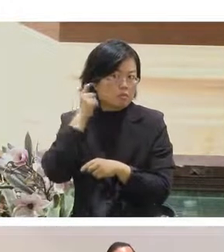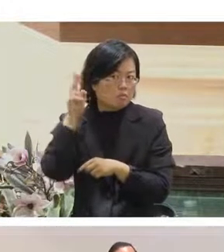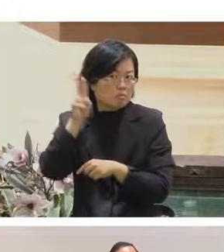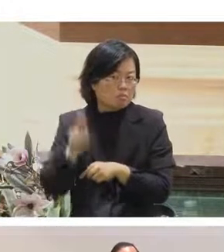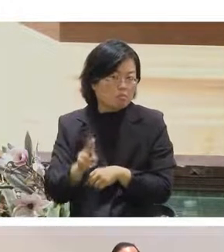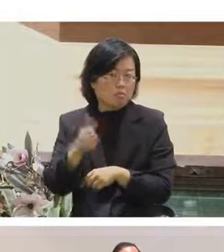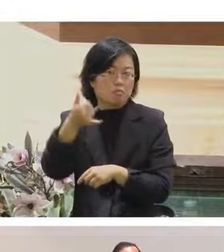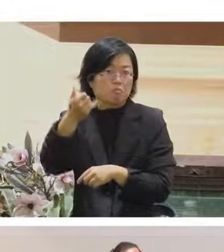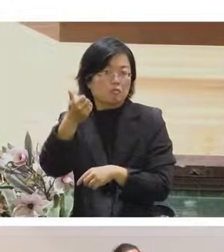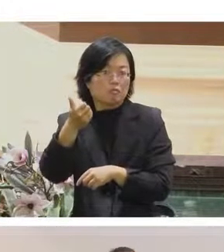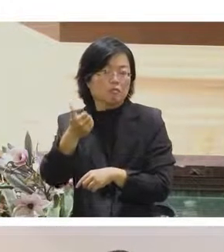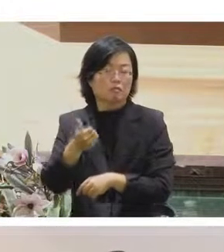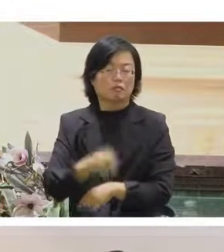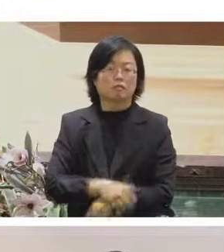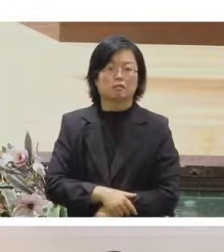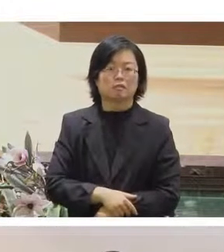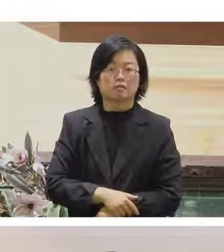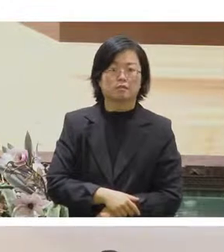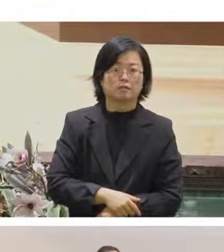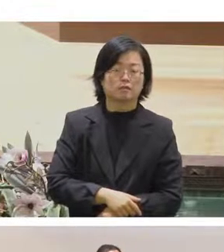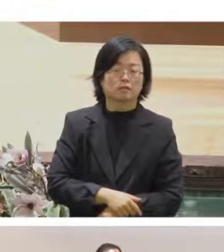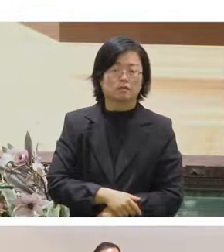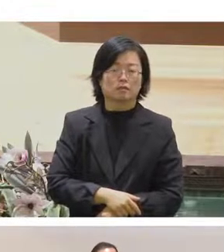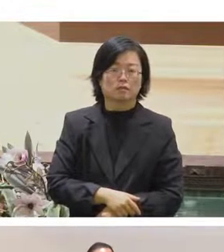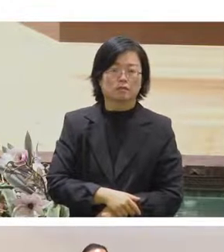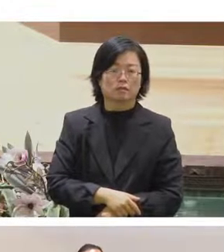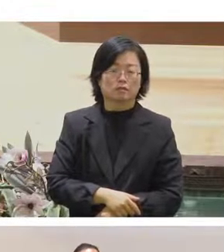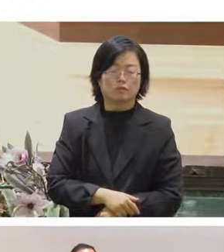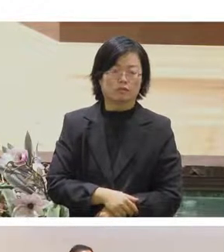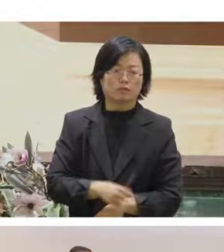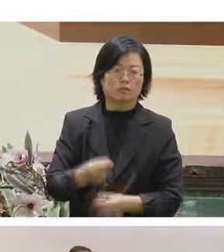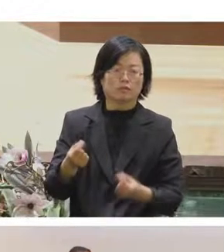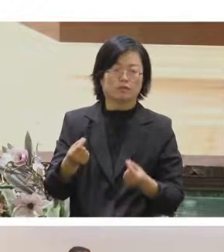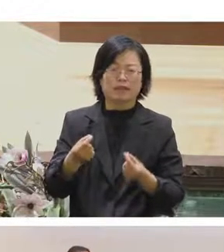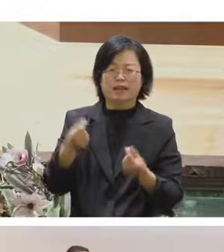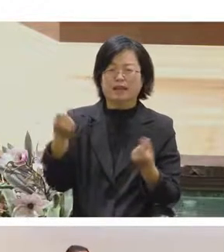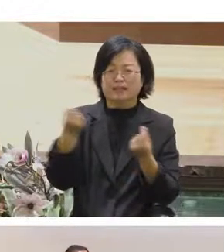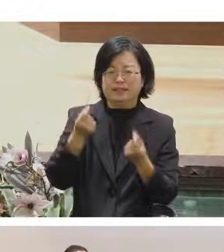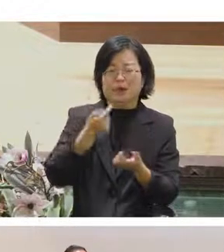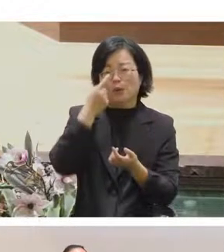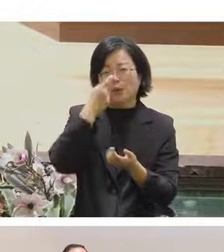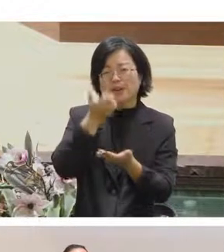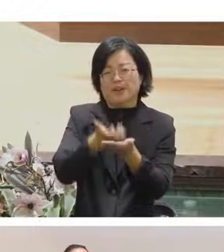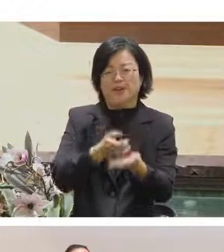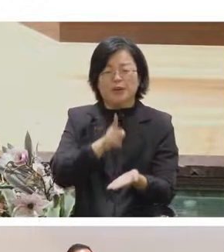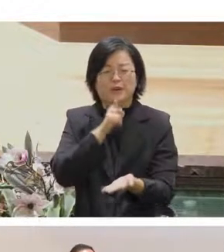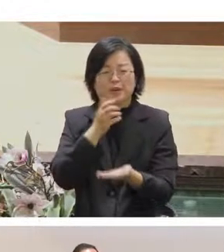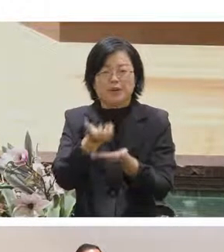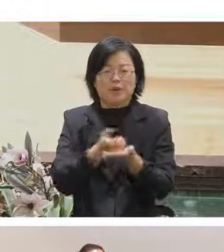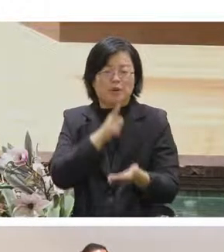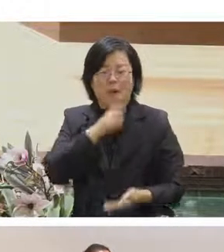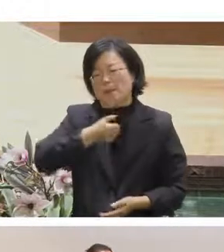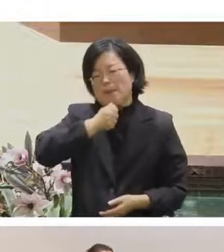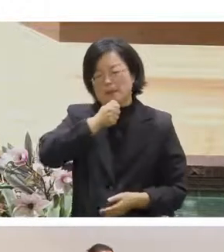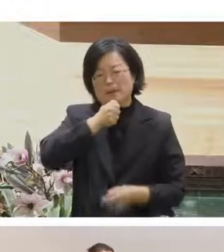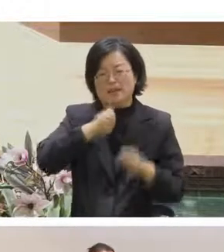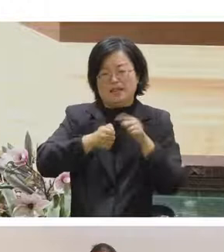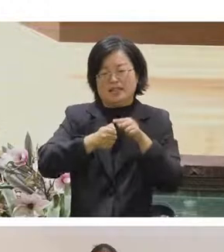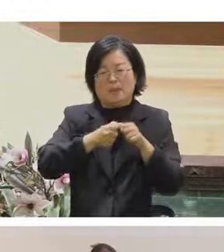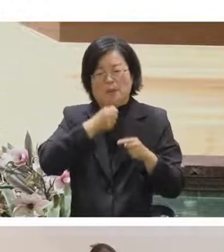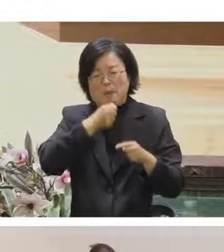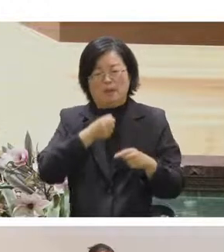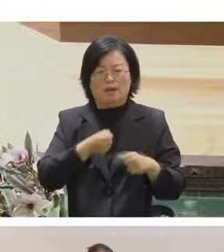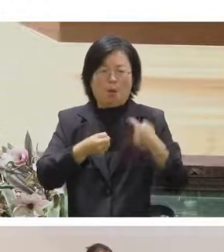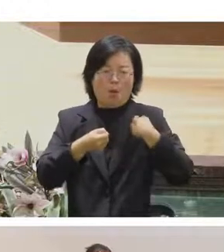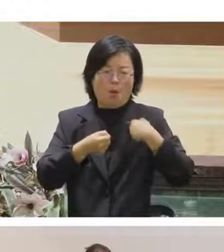怎麼樣注意的地方就是要買洞圈式麥克風不要在那邊就自己覺得很厲害然後去買一個